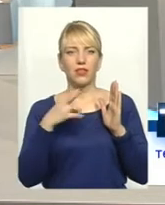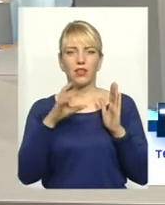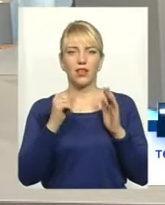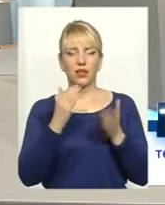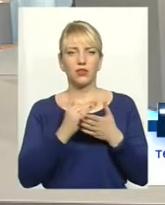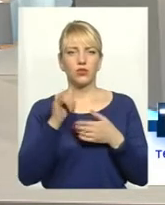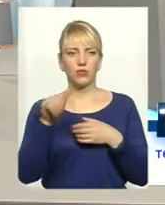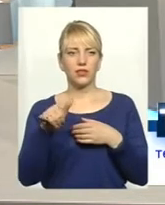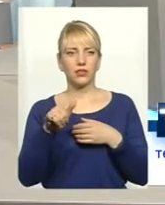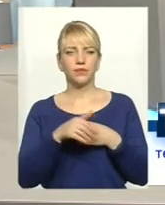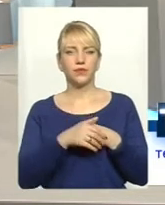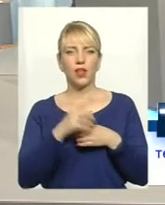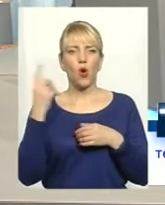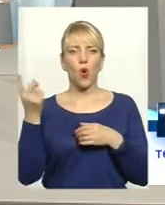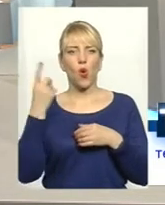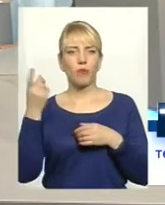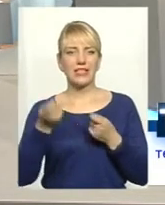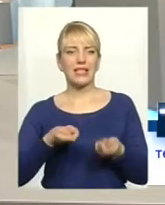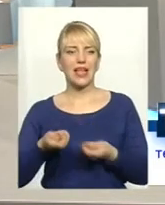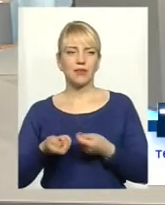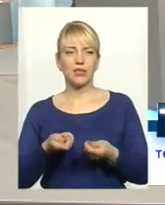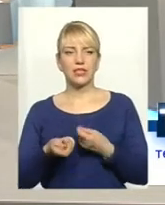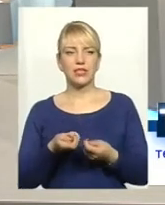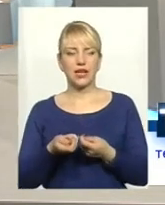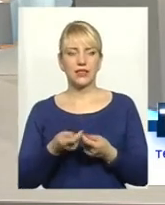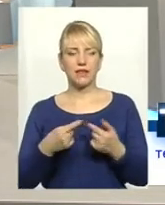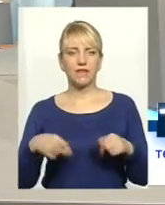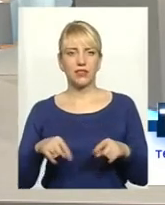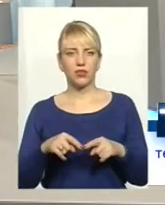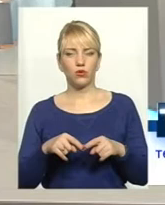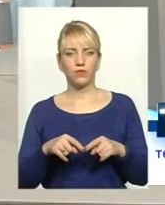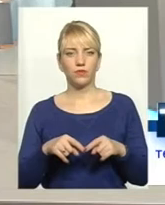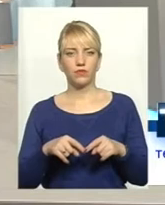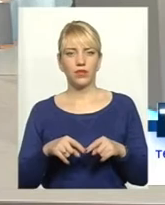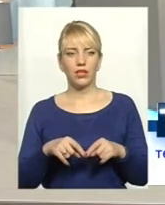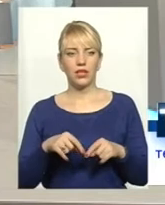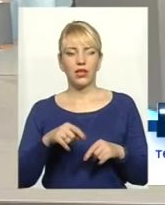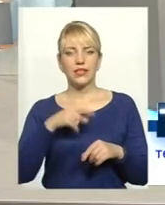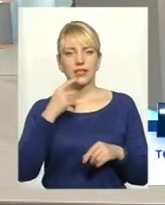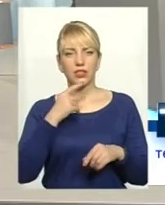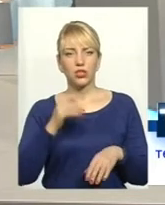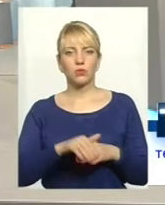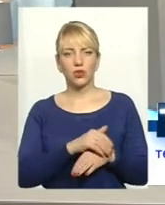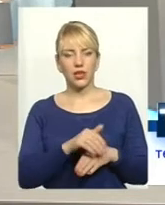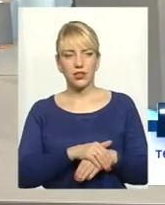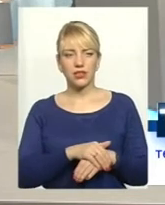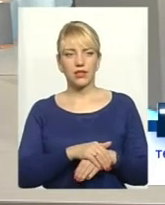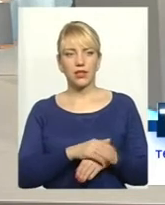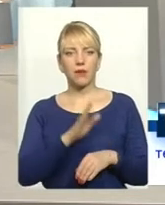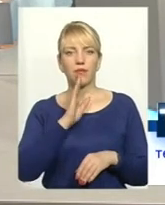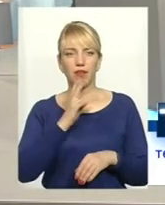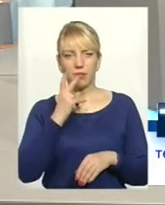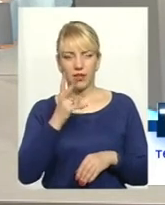обласної адміністрації з відділу. Скажіть, будь ласка, пані бачила, як